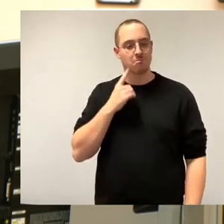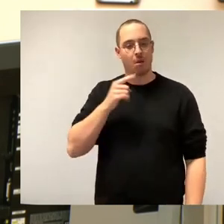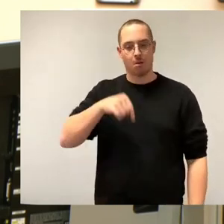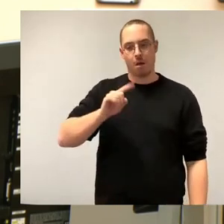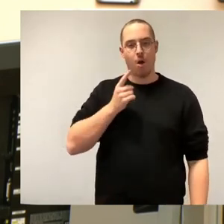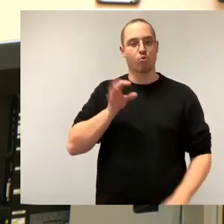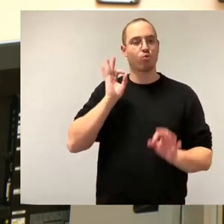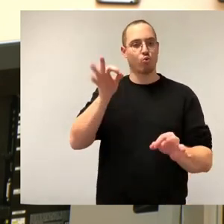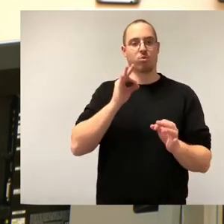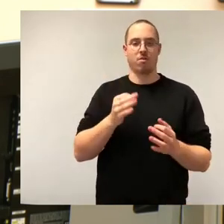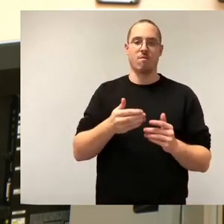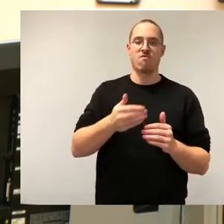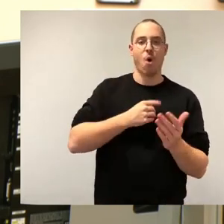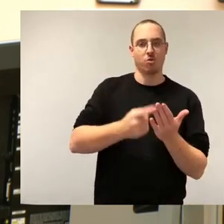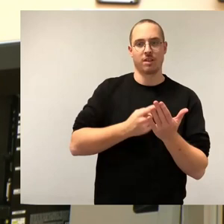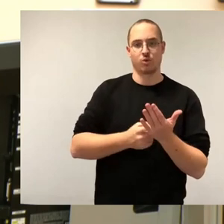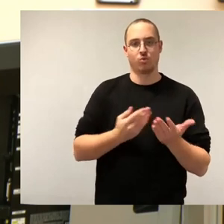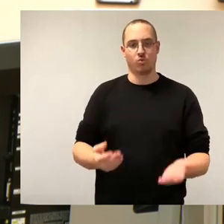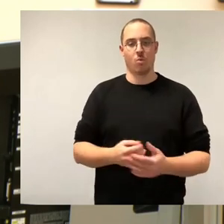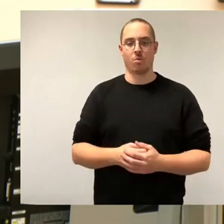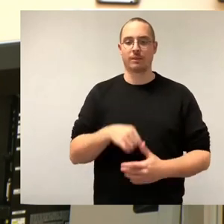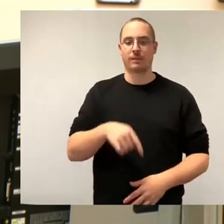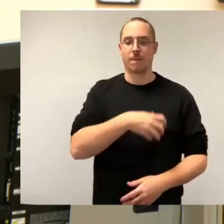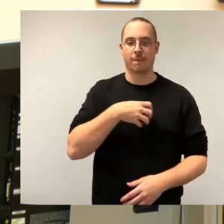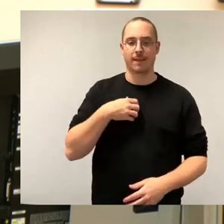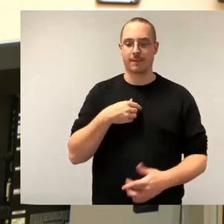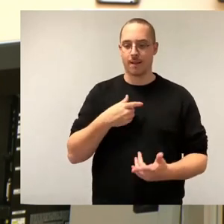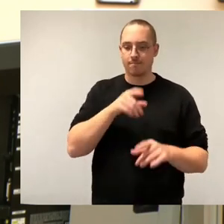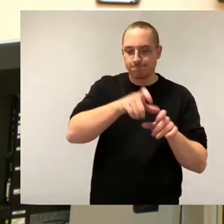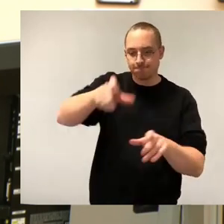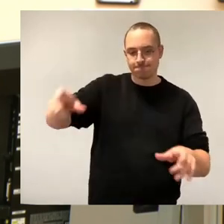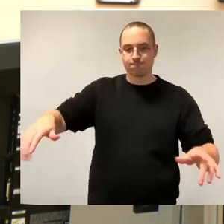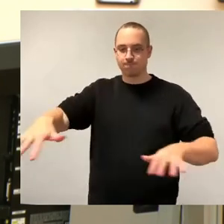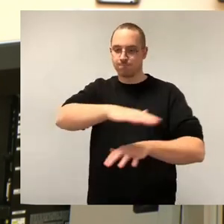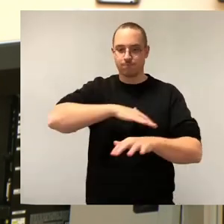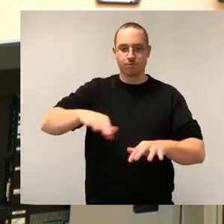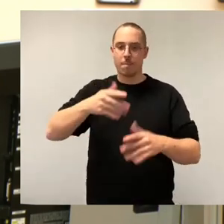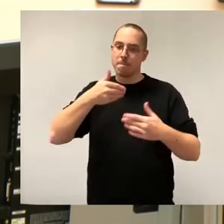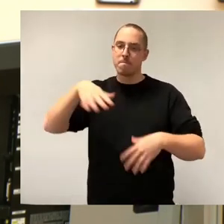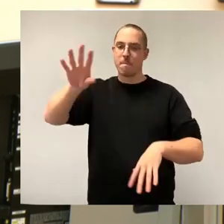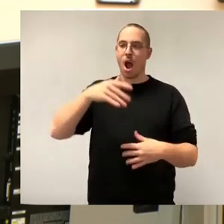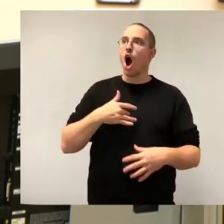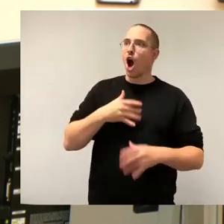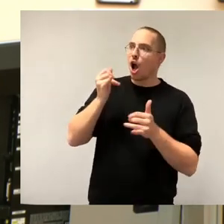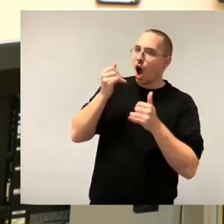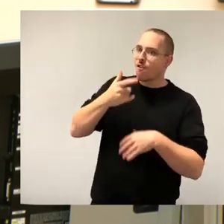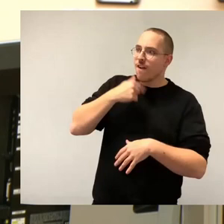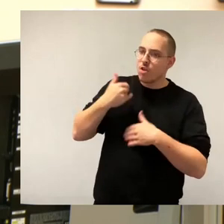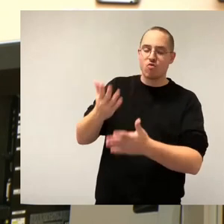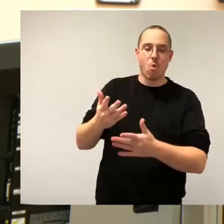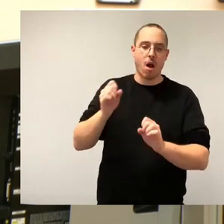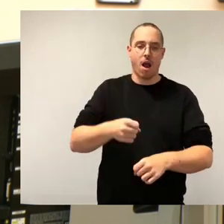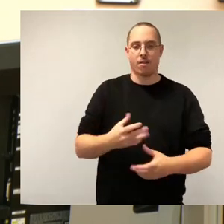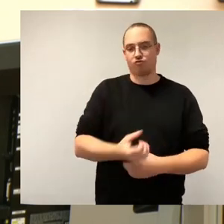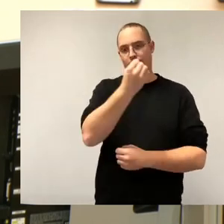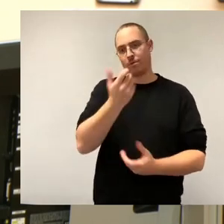Vertrauen in der Dresdner Bevölkerung, die Zustimmung noch mehr zu erringen. Und diese Unternehmen profitieren